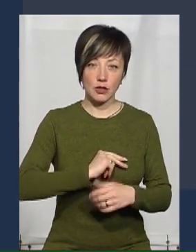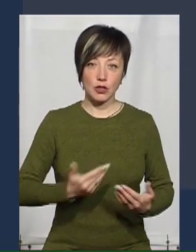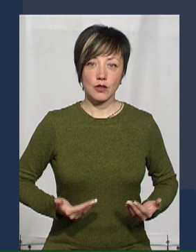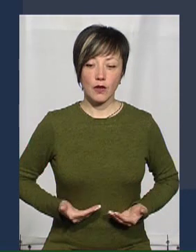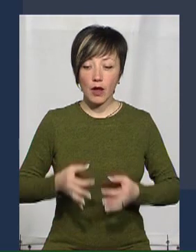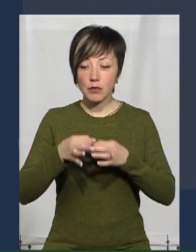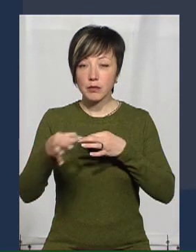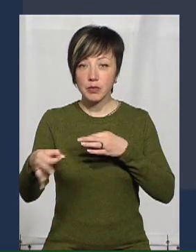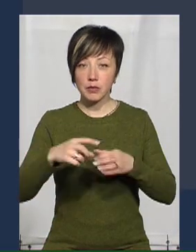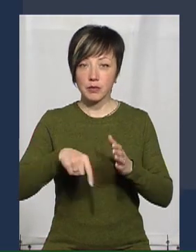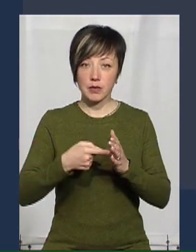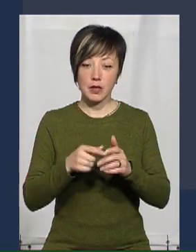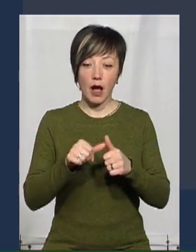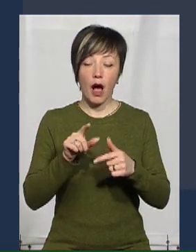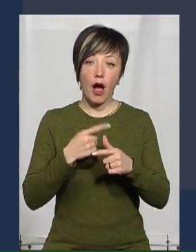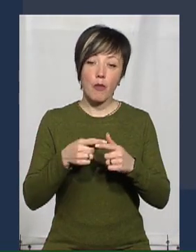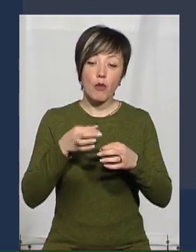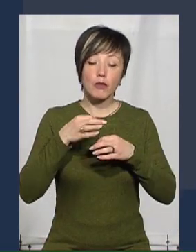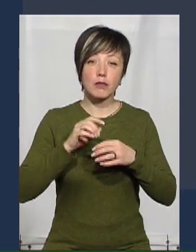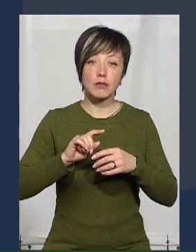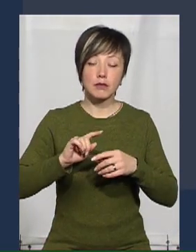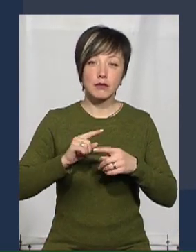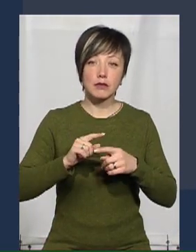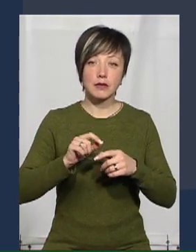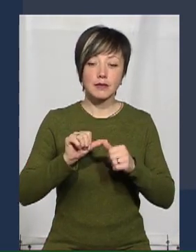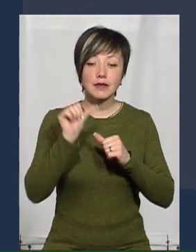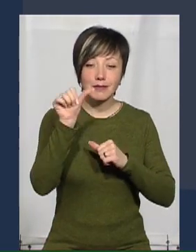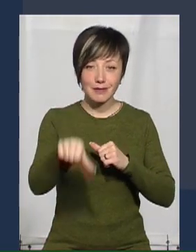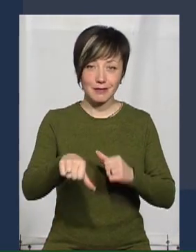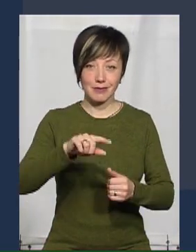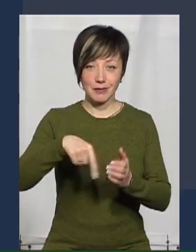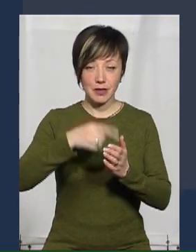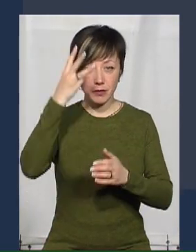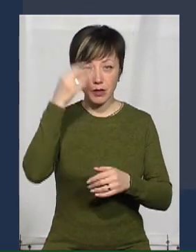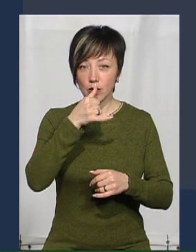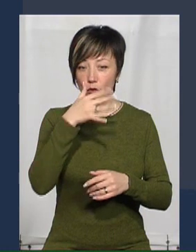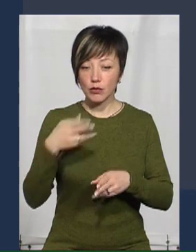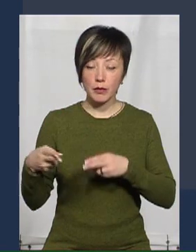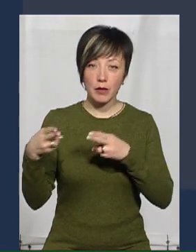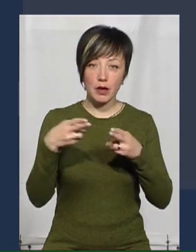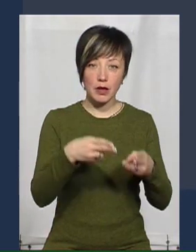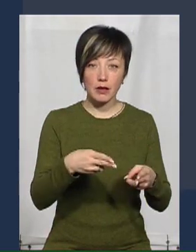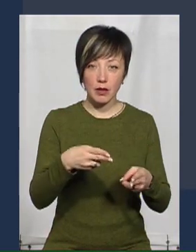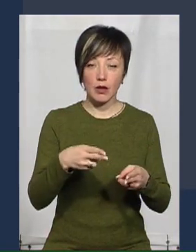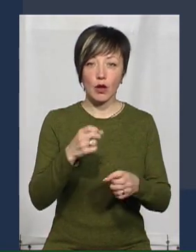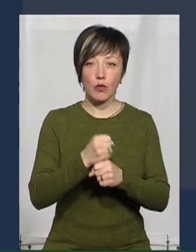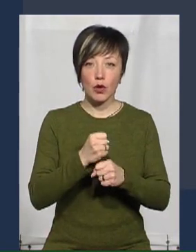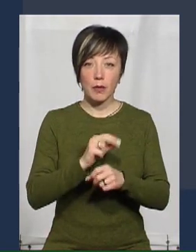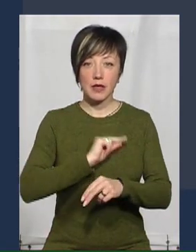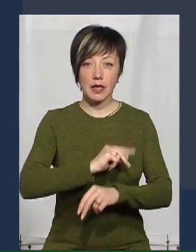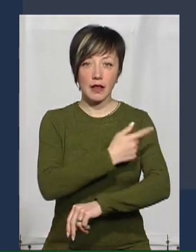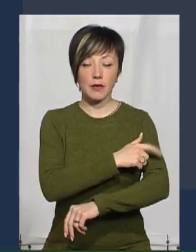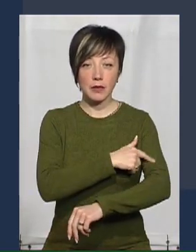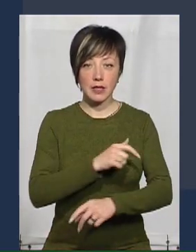на окраїнах міста, або поза межами міста і не можуть добратися до роботи. Перш за все, це працівники Хмельницької інфекційної лікарні та інших